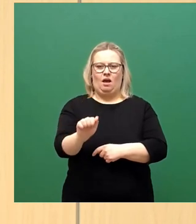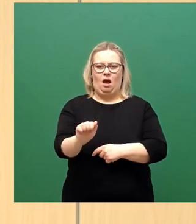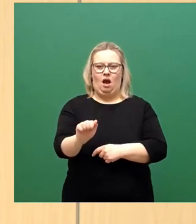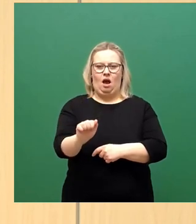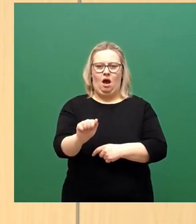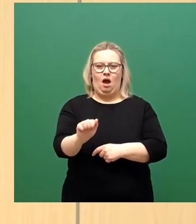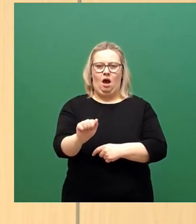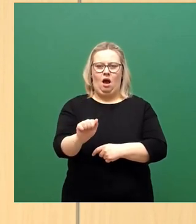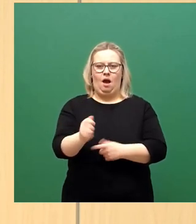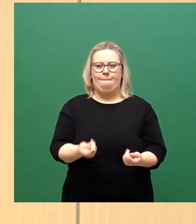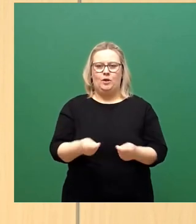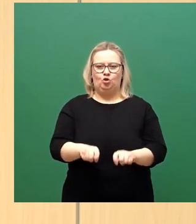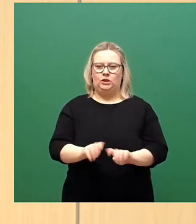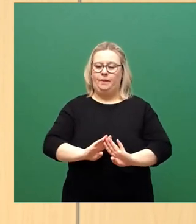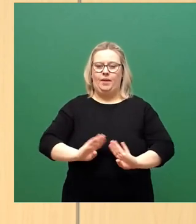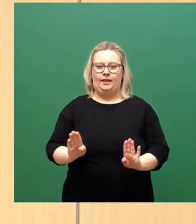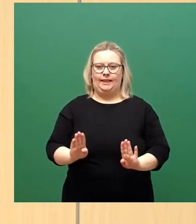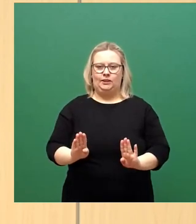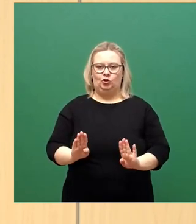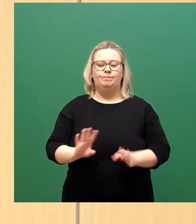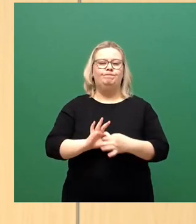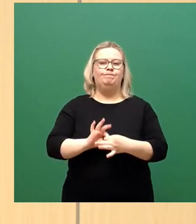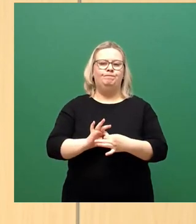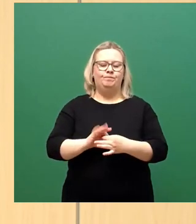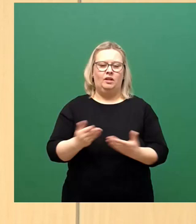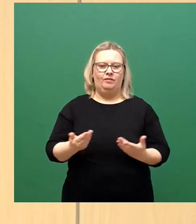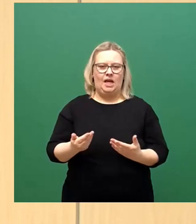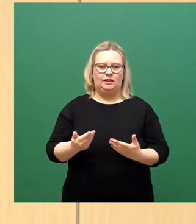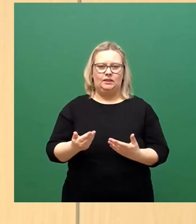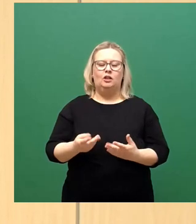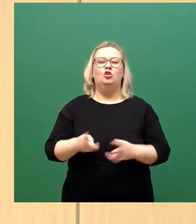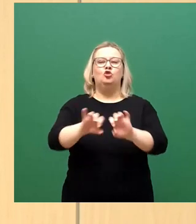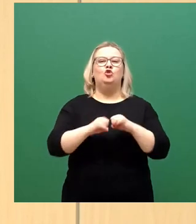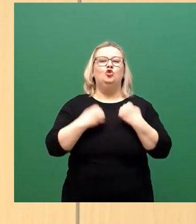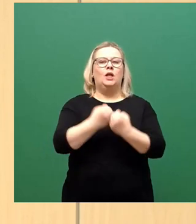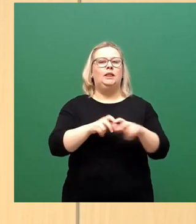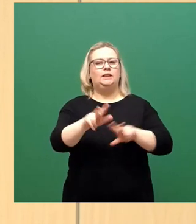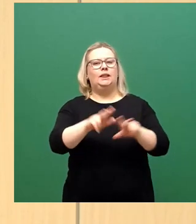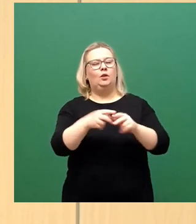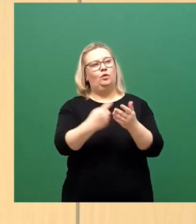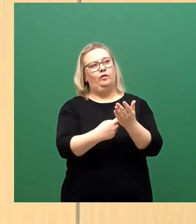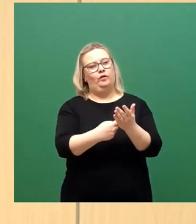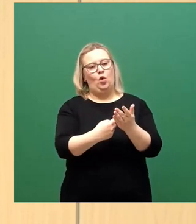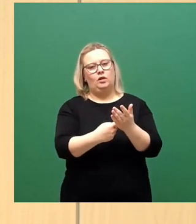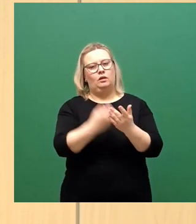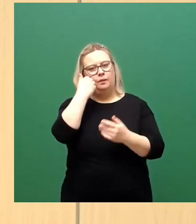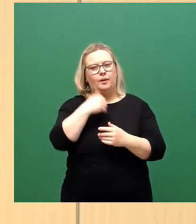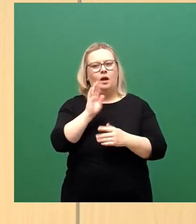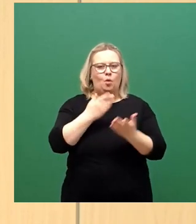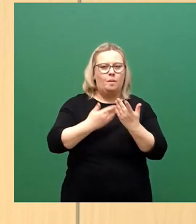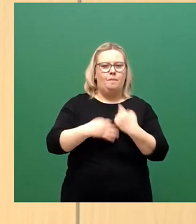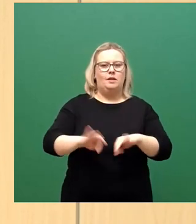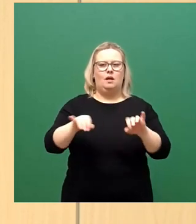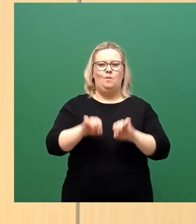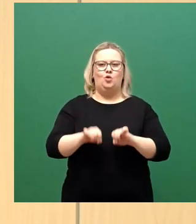Beschluss erheben. Dabei geht es darum, dass die Staatsregierung aufgefordert werden soll, auch bessere Möglichkeiten für den